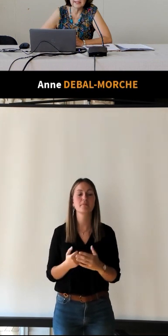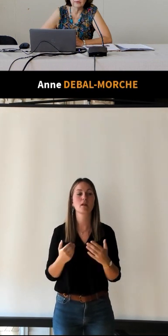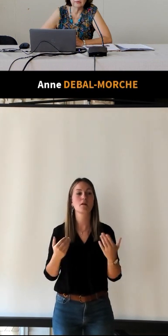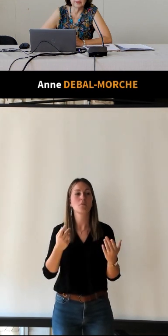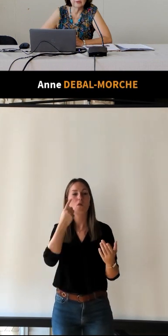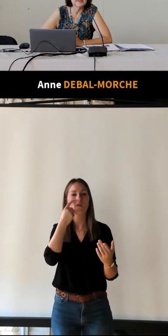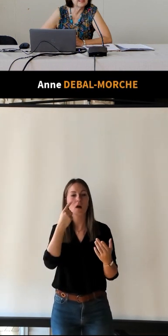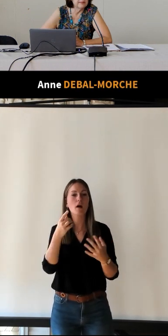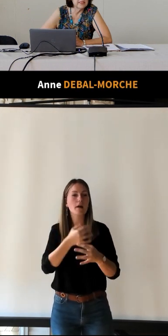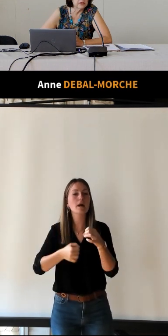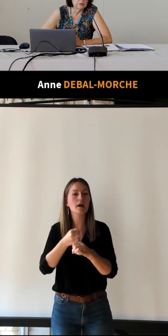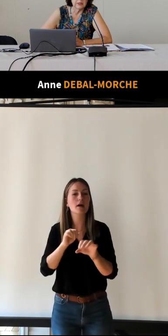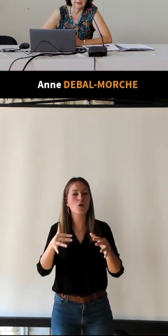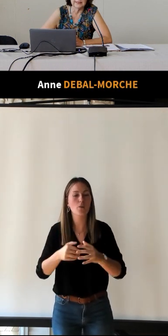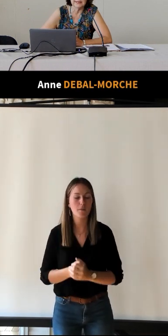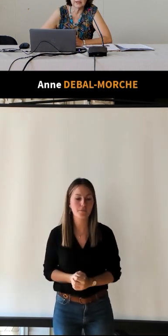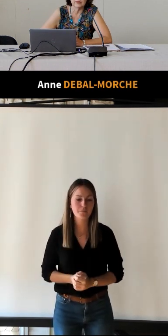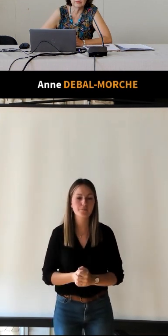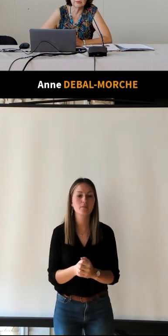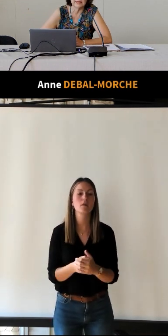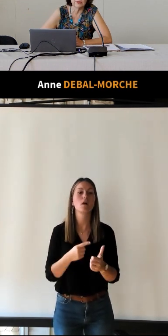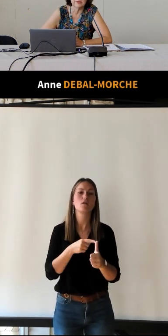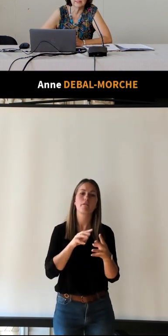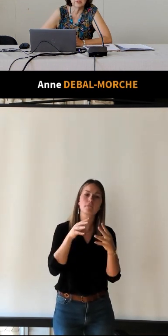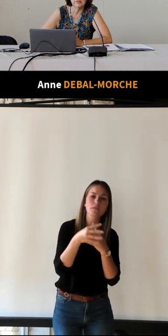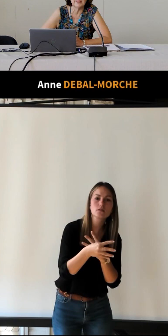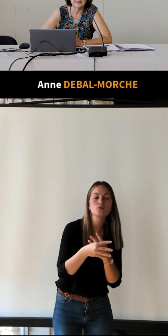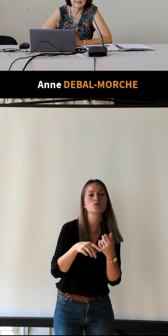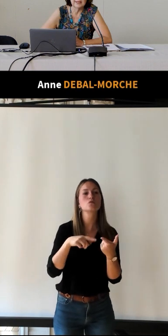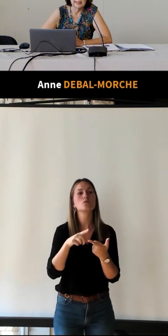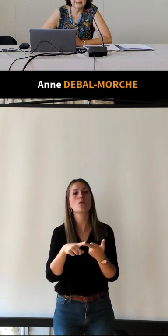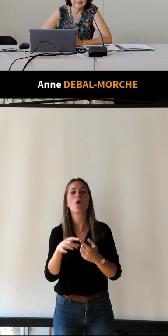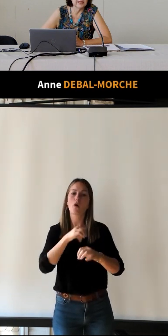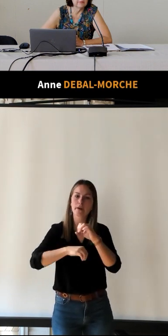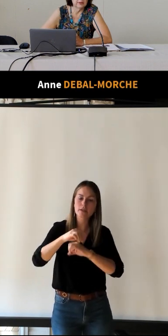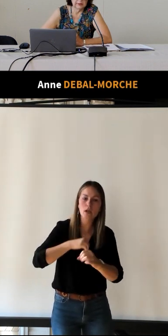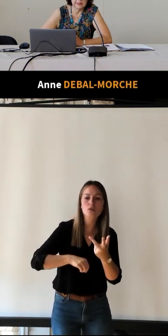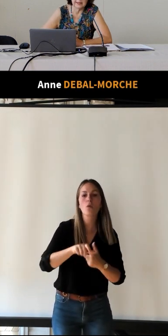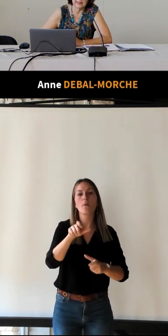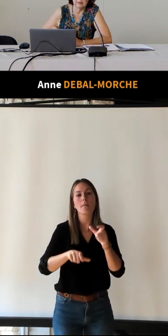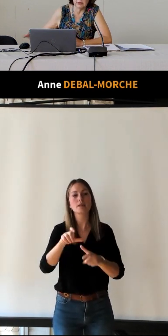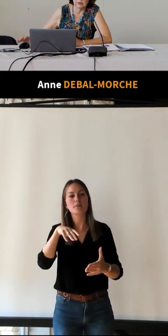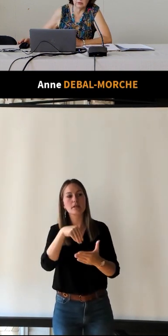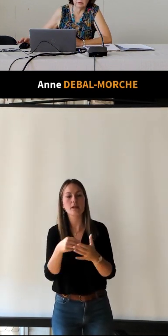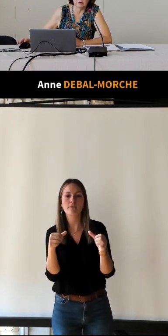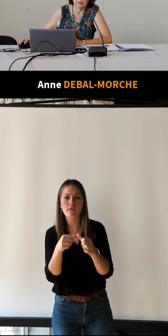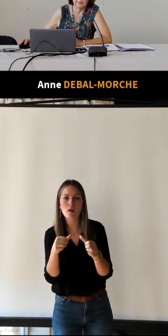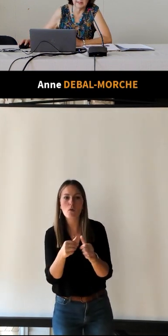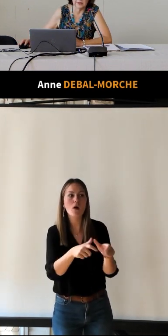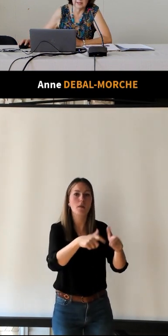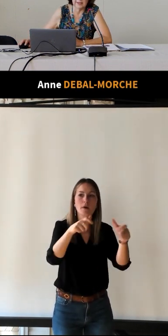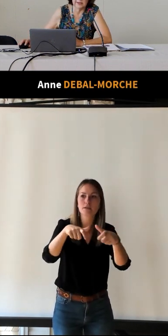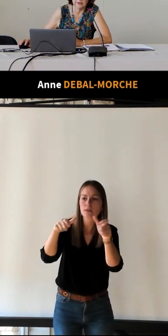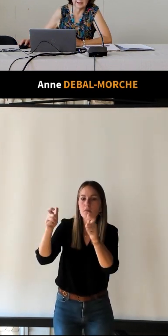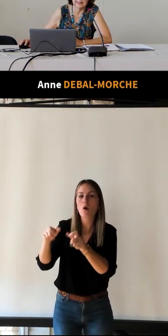manières. D'abord, c'est les missions et l'organisation, l'action de ses membres, les bâtiments et également le